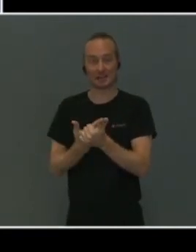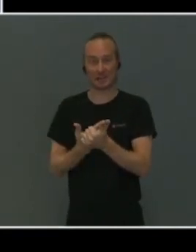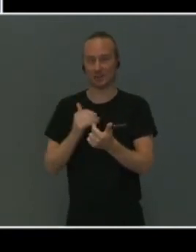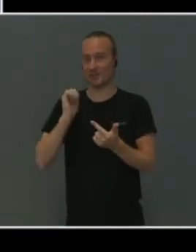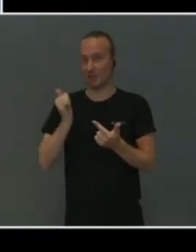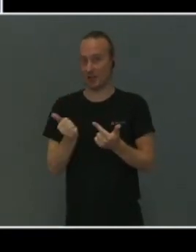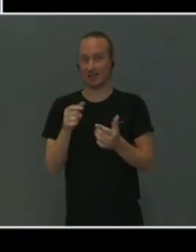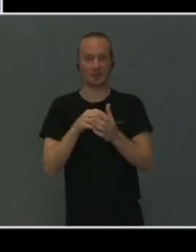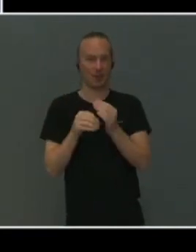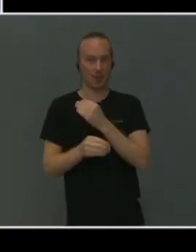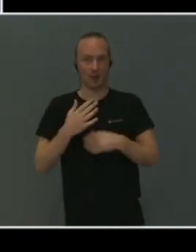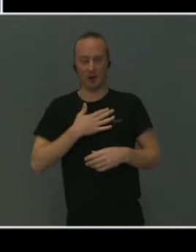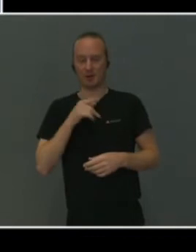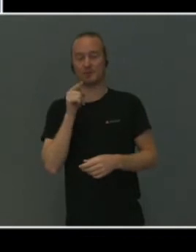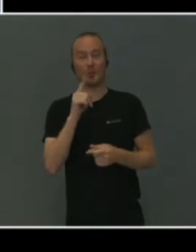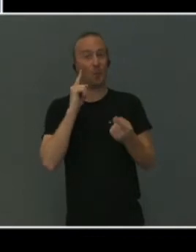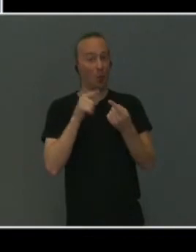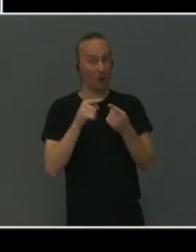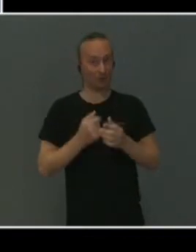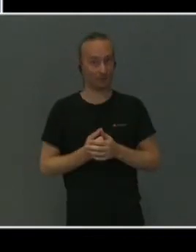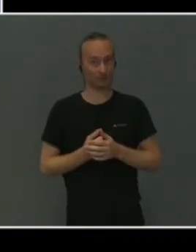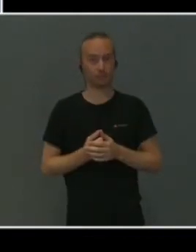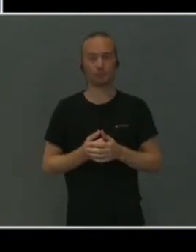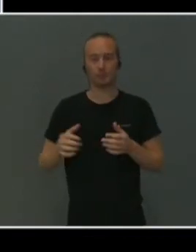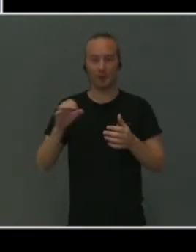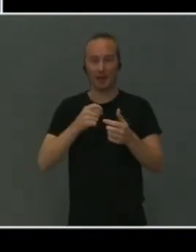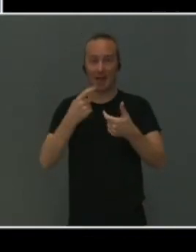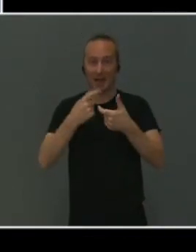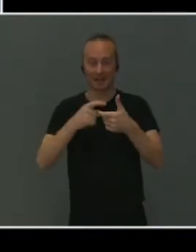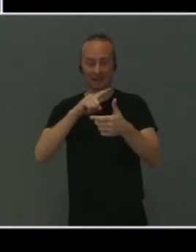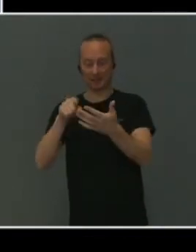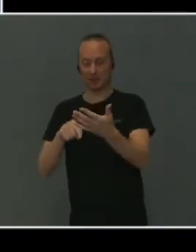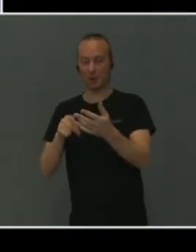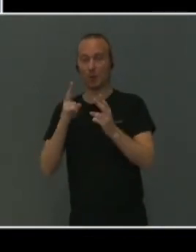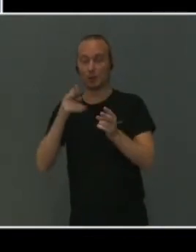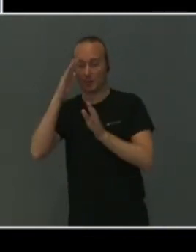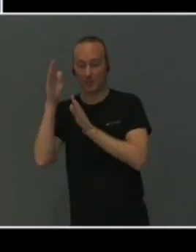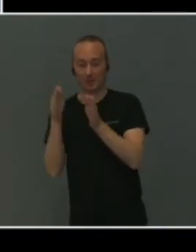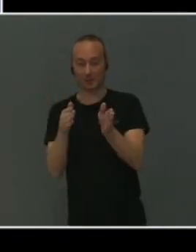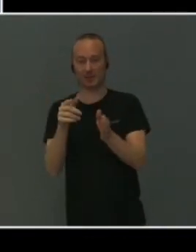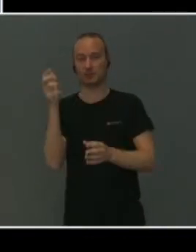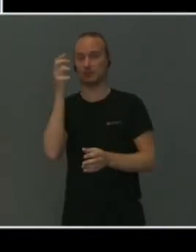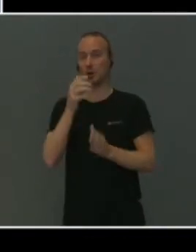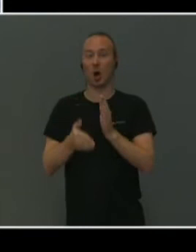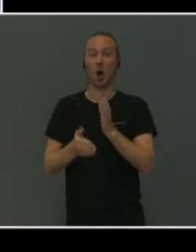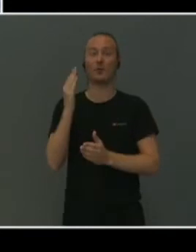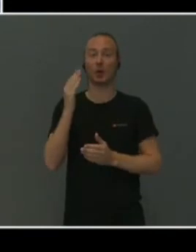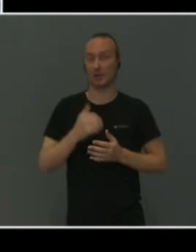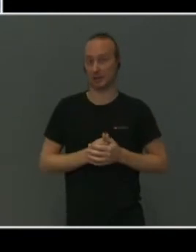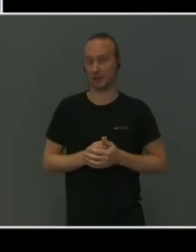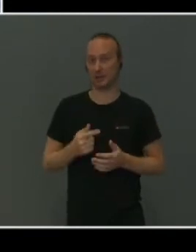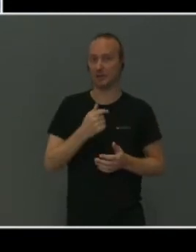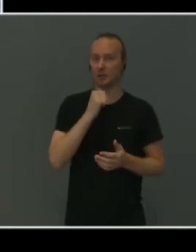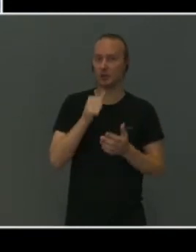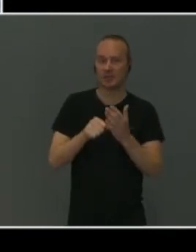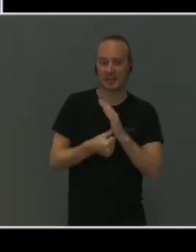selvfølgelig også i Statped. For alle disse leddene er brukerperspektivet helt avgjørende. Vi må sikre